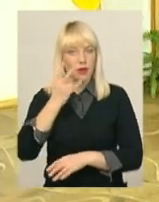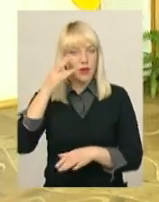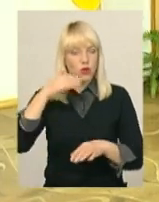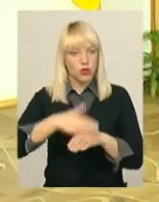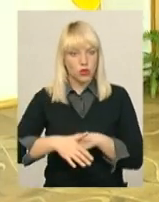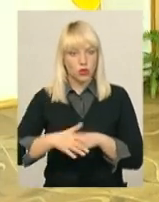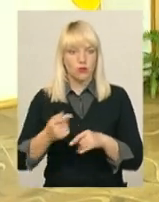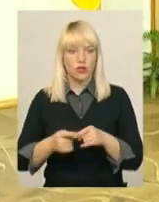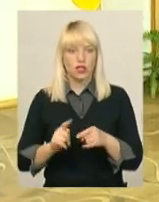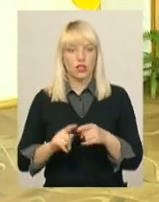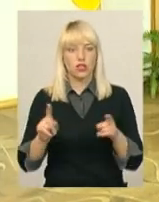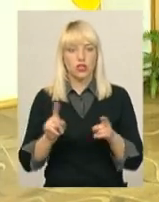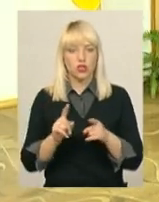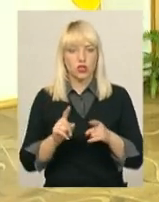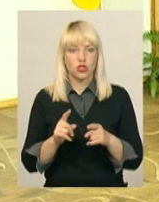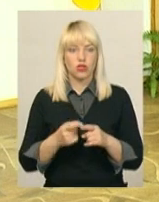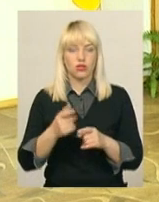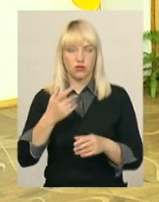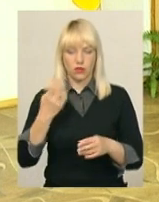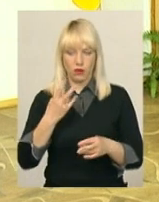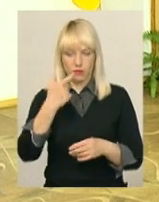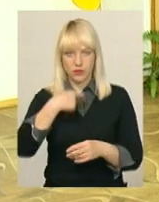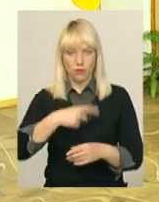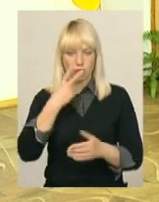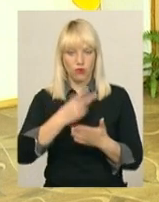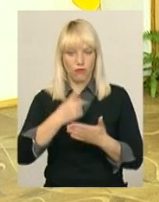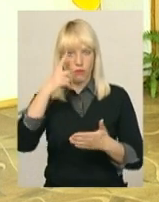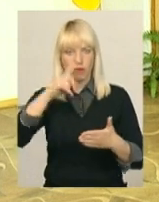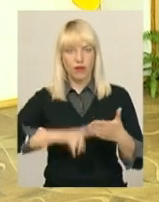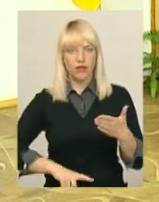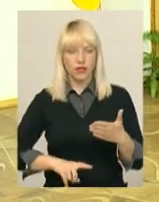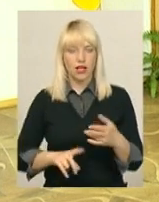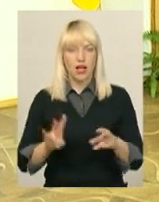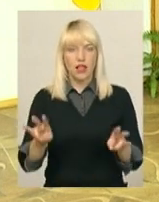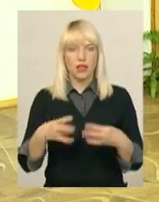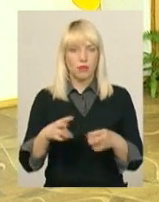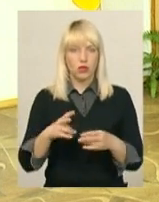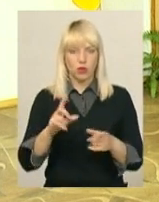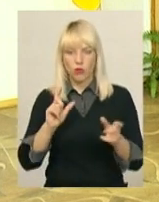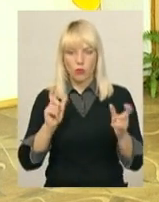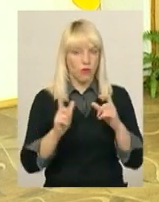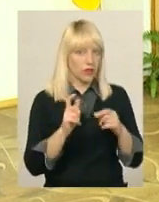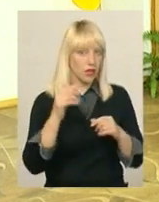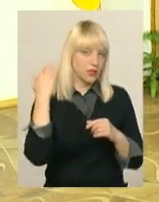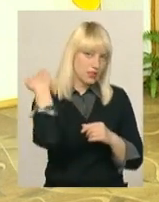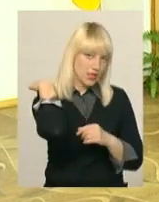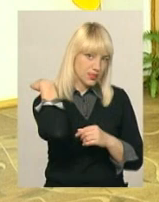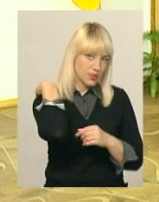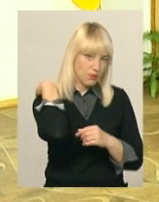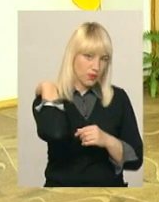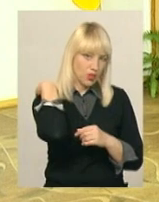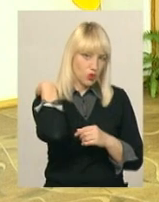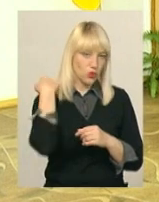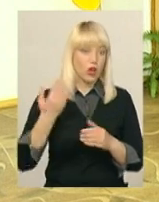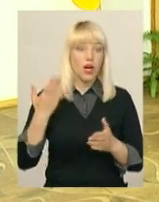що той факт, що в зграї собаки будуть більш впевненими. Що не потрібно робити – однозначно не повертатись до них спиною. За можливістю стримувати себе і не кричати.